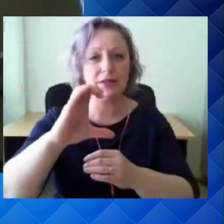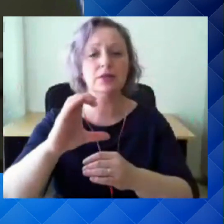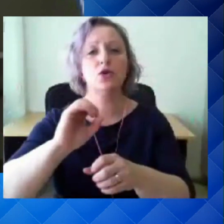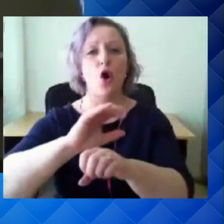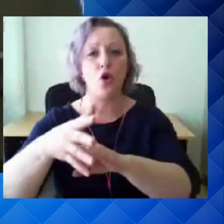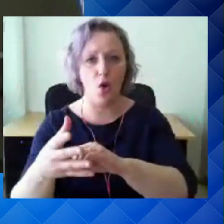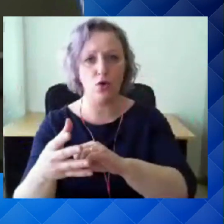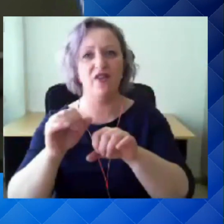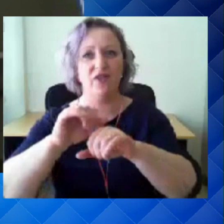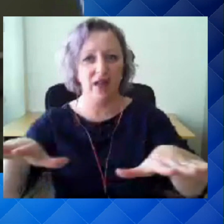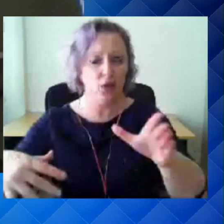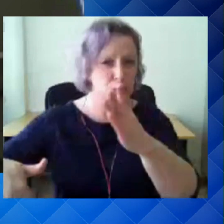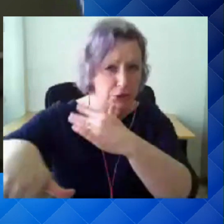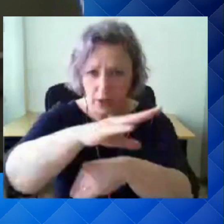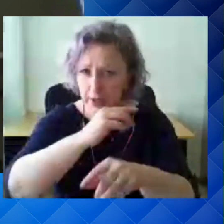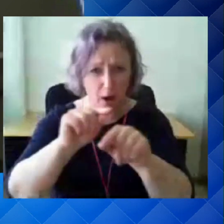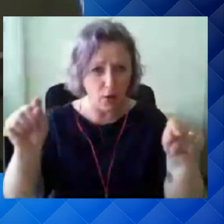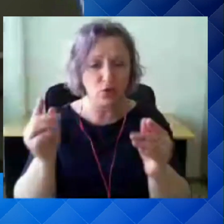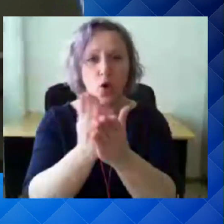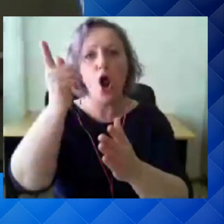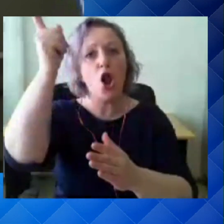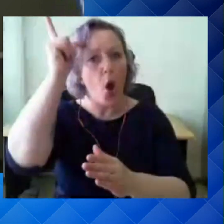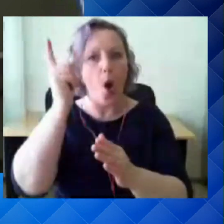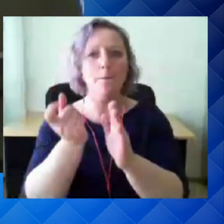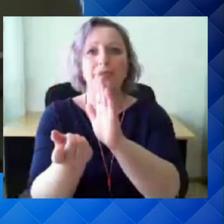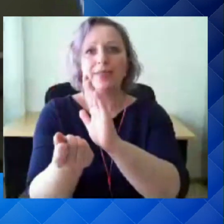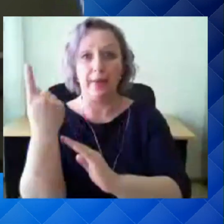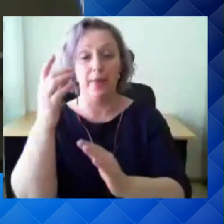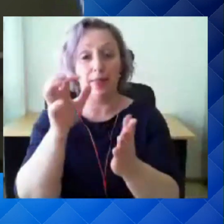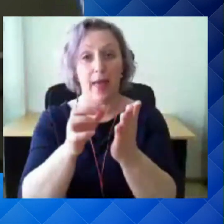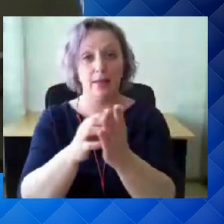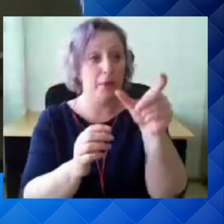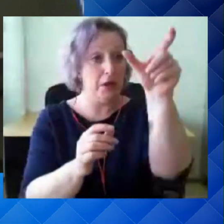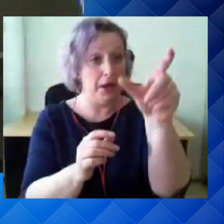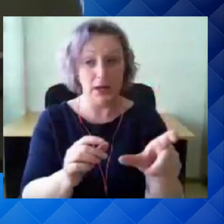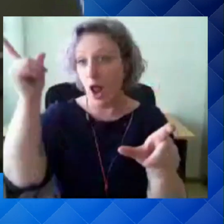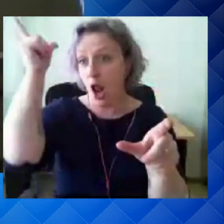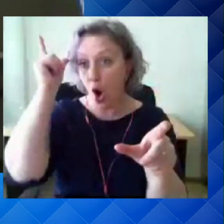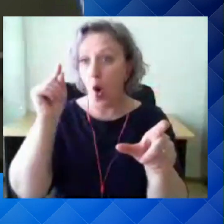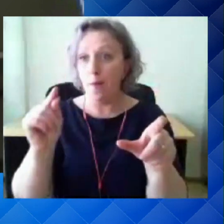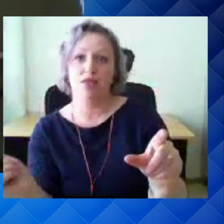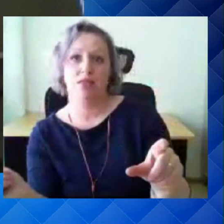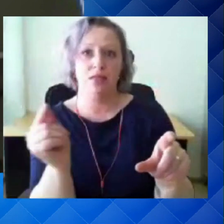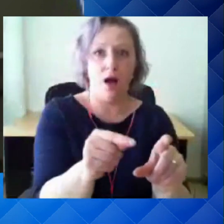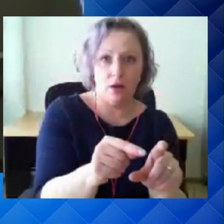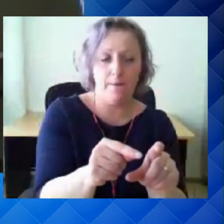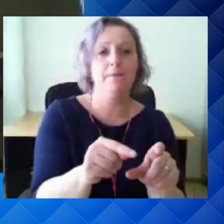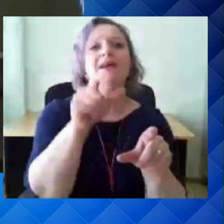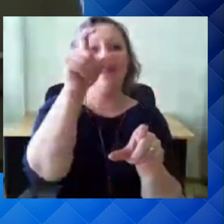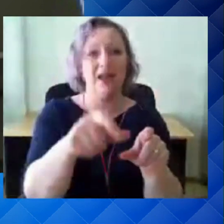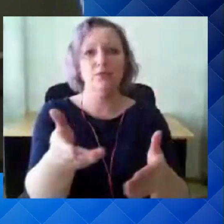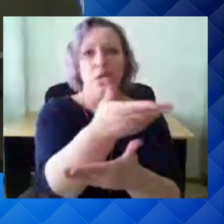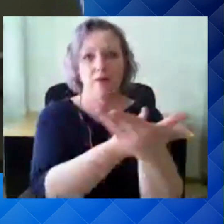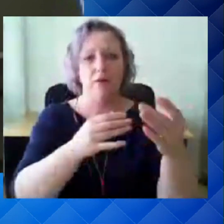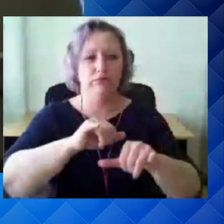on loomtekkelised nakkused. Nad hüppavad loomadelt inimesele ja levivad siis inimeste seas edasi. Tuntumad